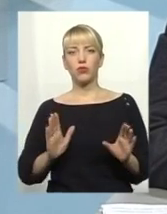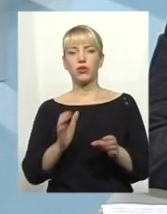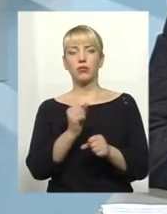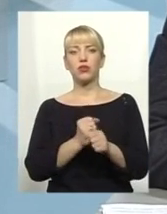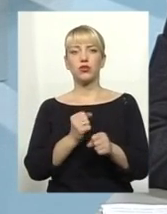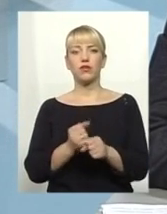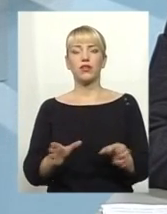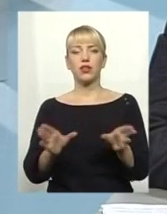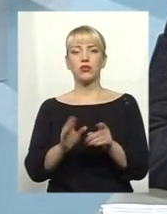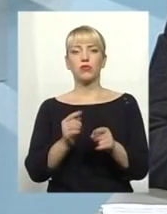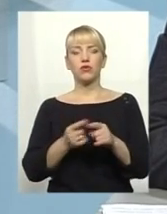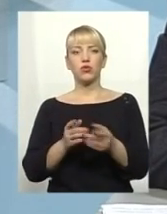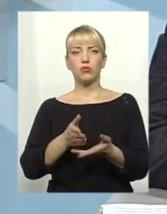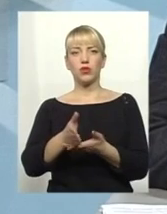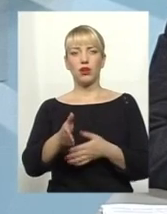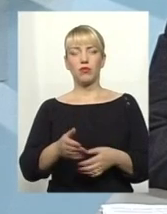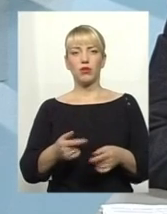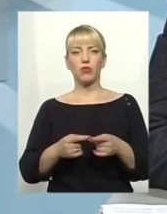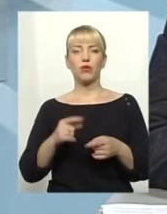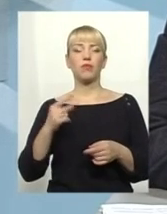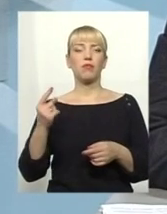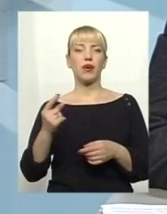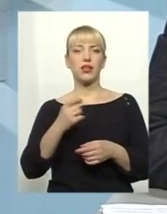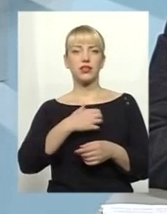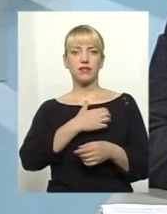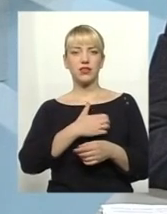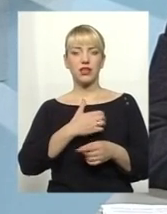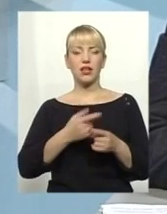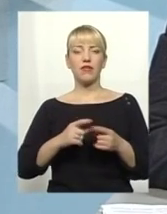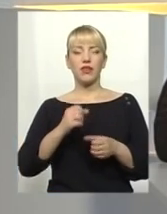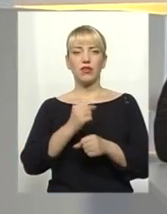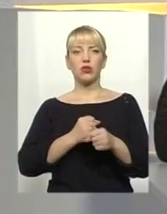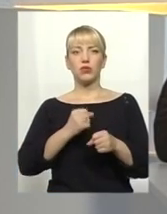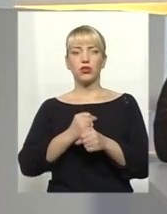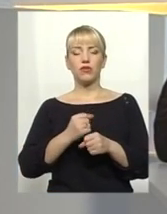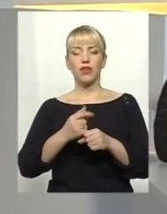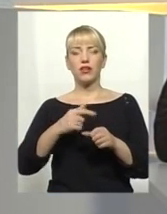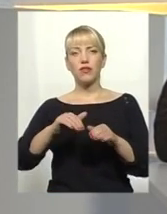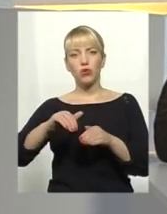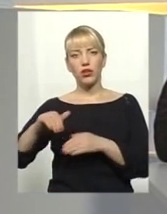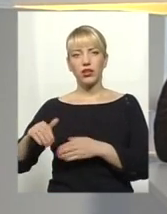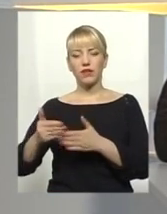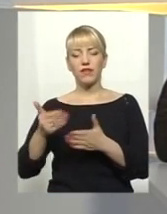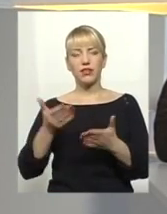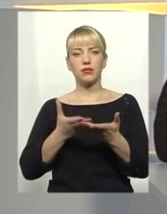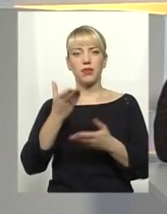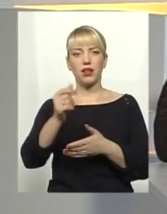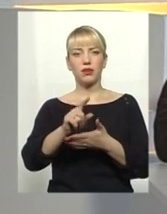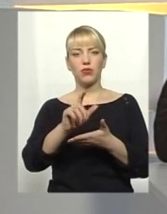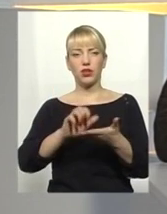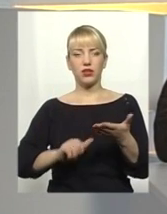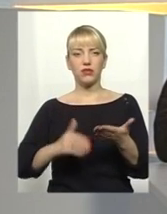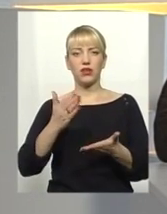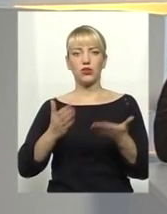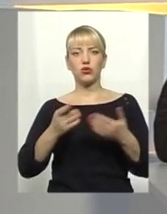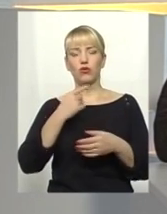в даному напрямку. Перш за все, в відпрацюванні ухилення від сплати податків. Якщо ж говорити про